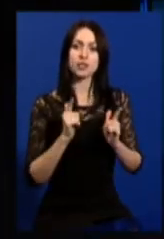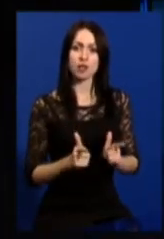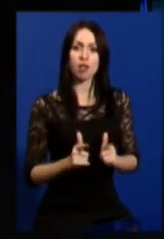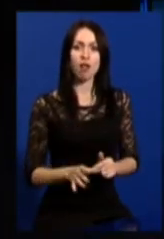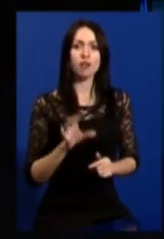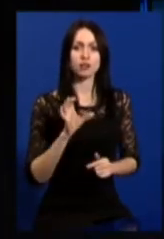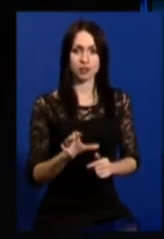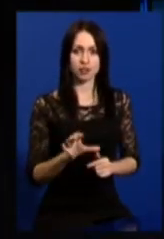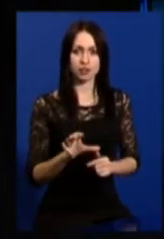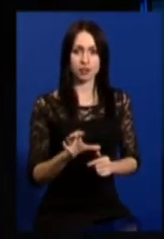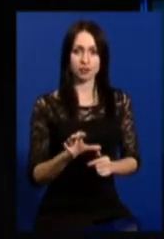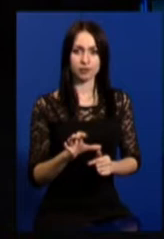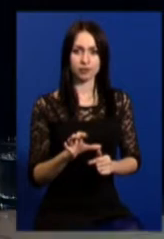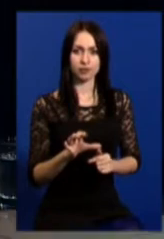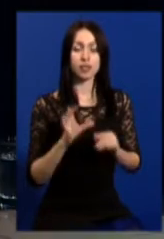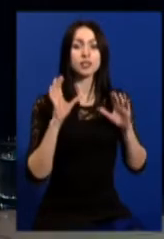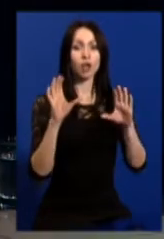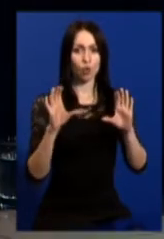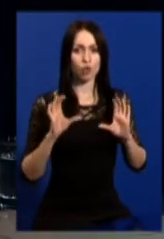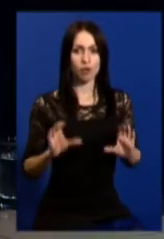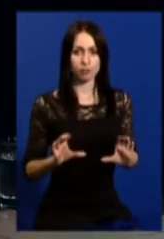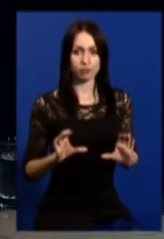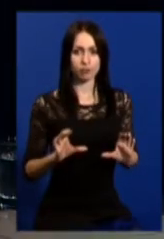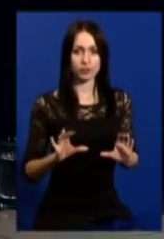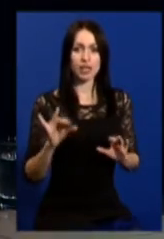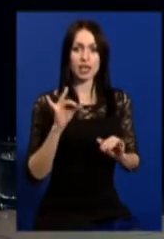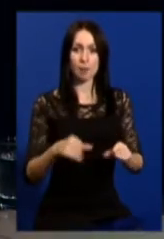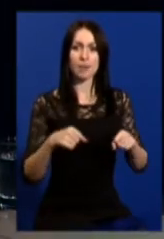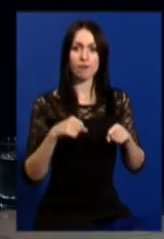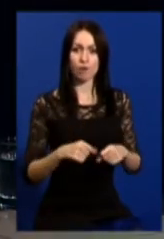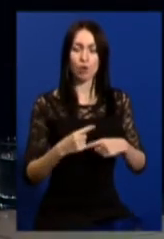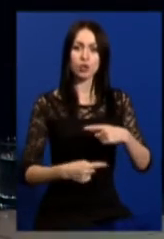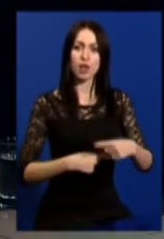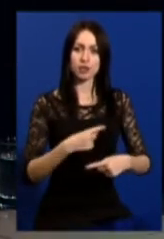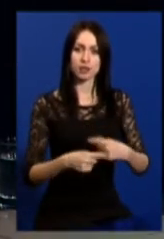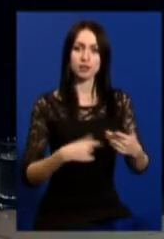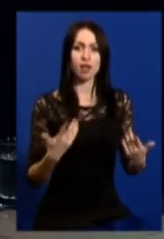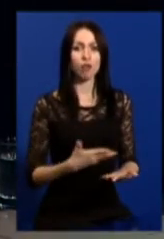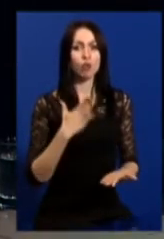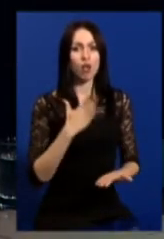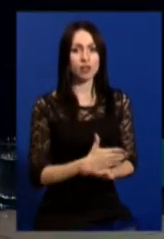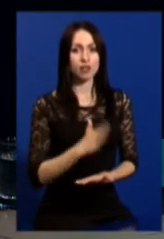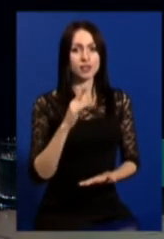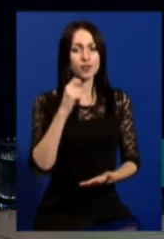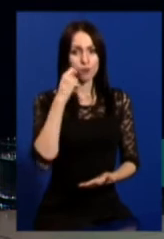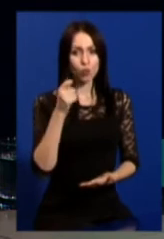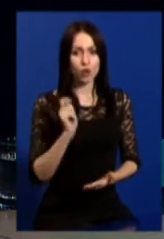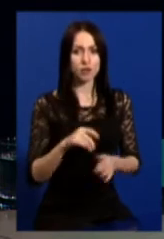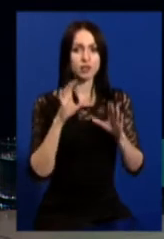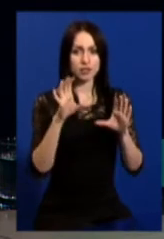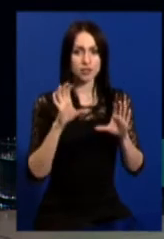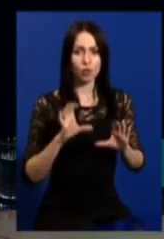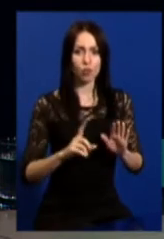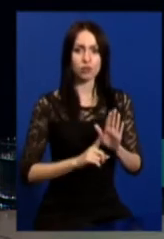законом і правовою традицією, яка є в Україні, закон